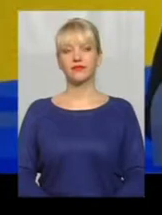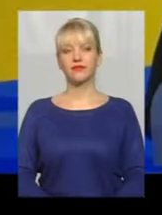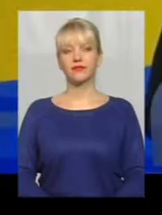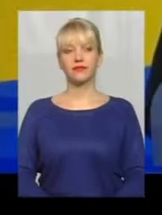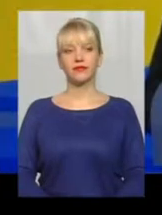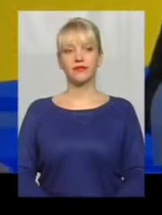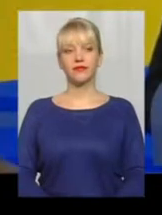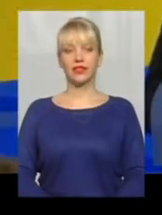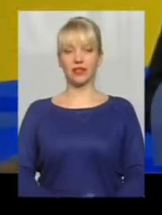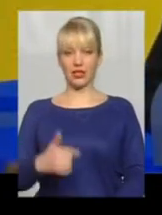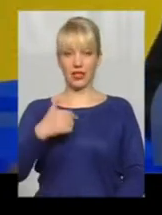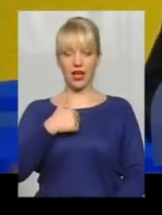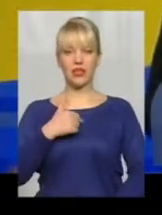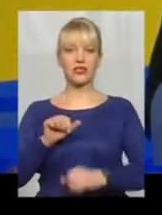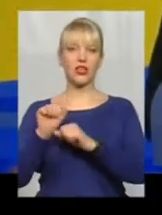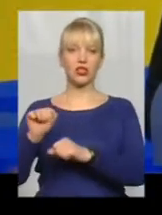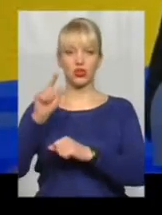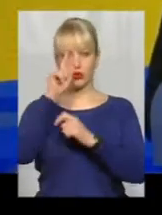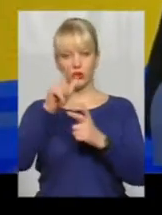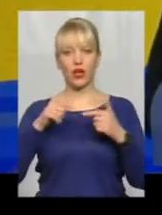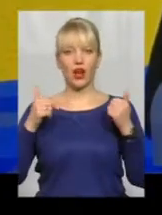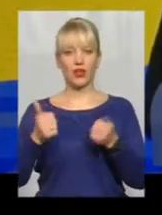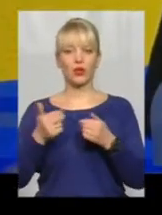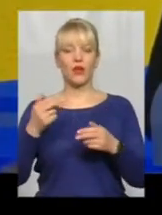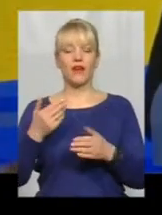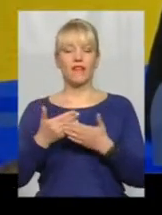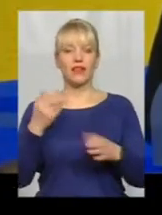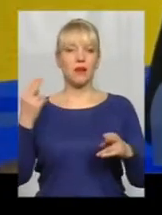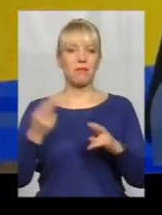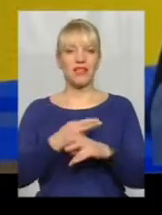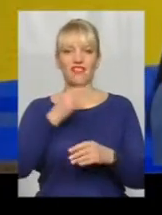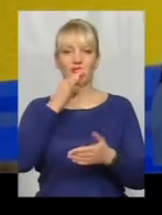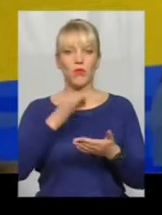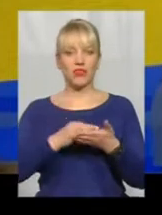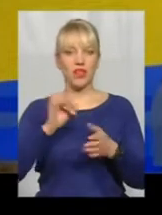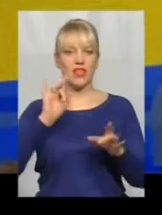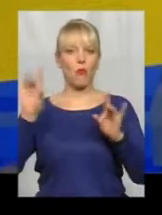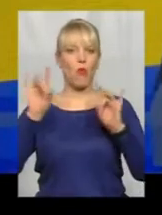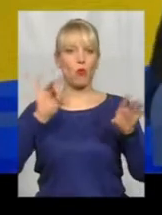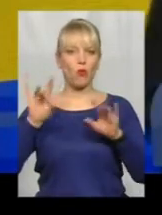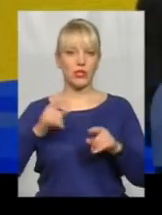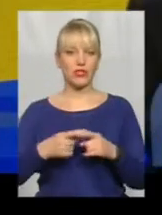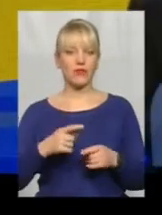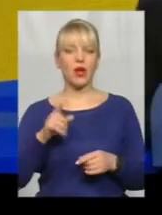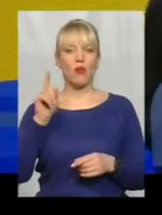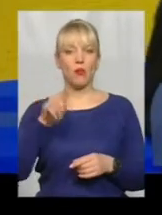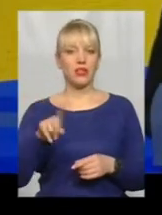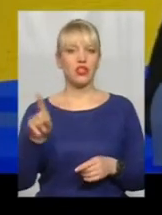Я захищу Україну без відповідальних популістів. Навіть попри те, що вони уклали